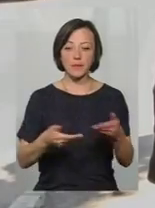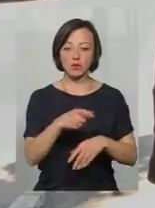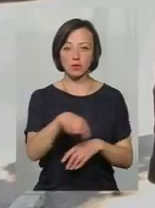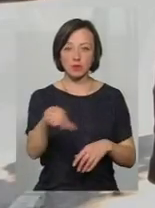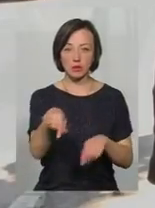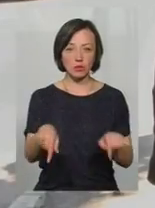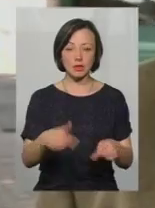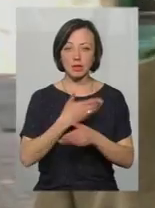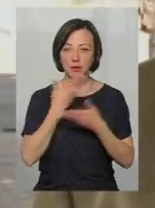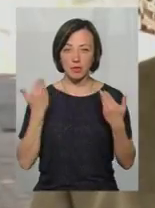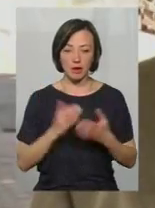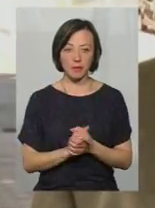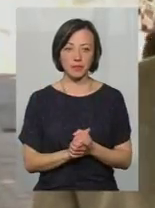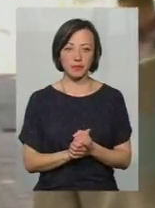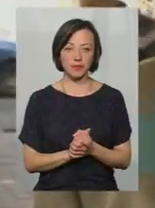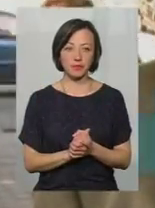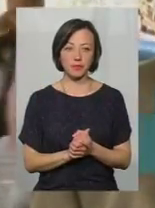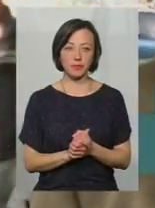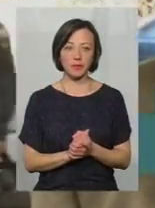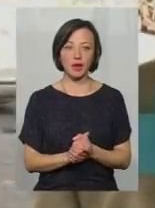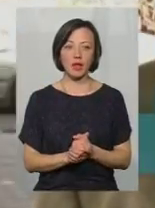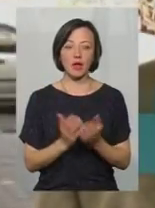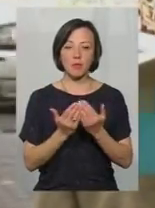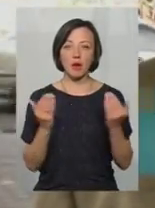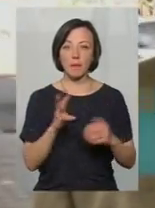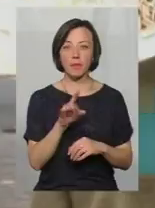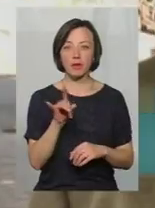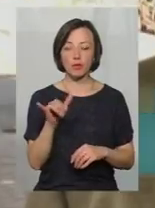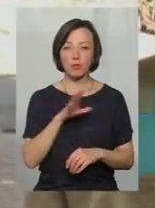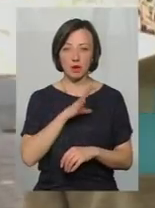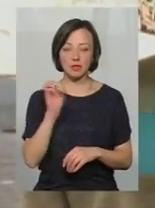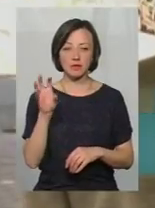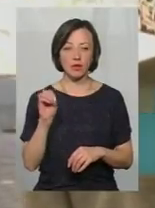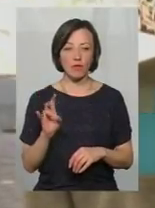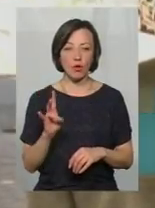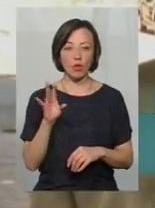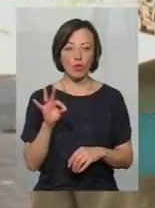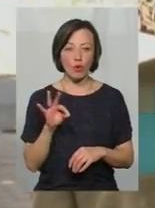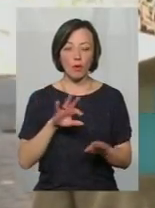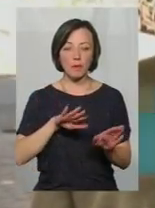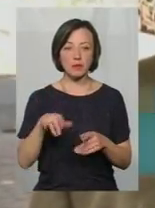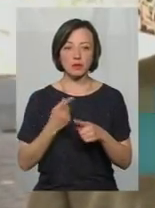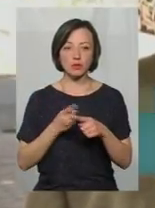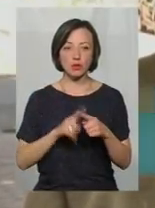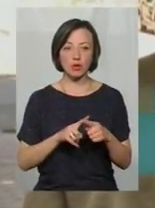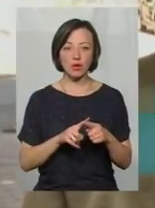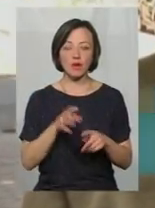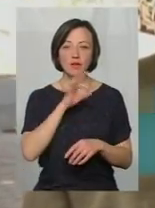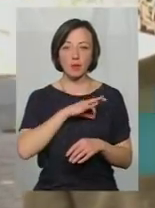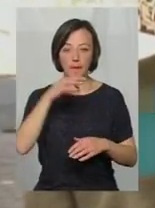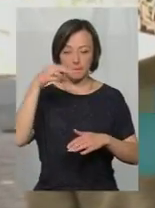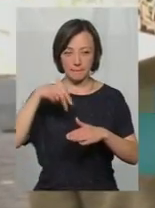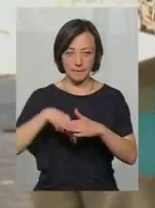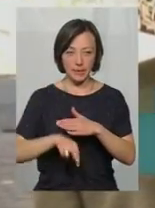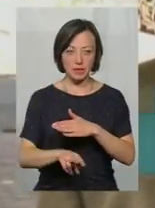місці немає. На перспекці Міру в районі Завод Темп був світлофорний об'єкт. Але після того, як ввели в експлуатацію підземний пішохідний